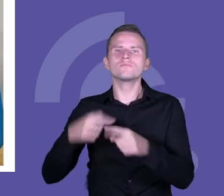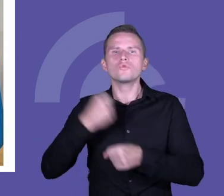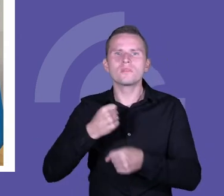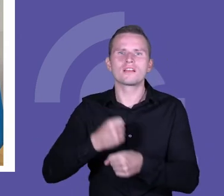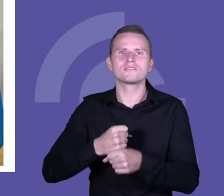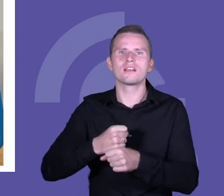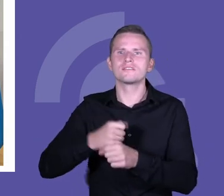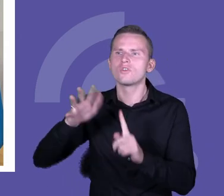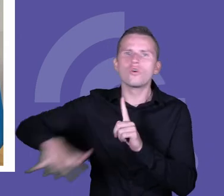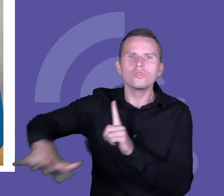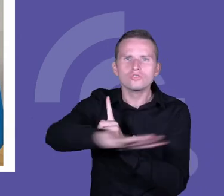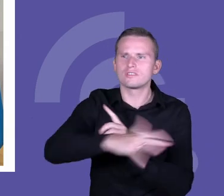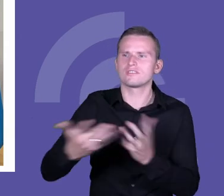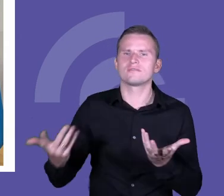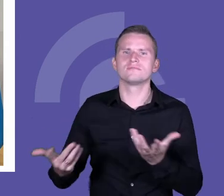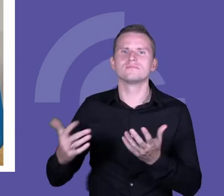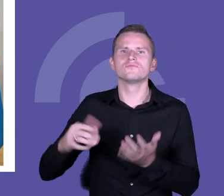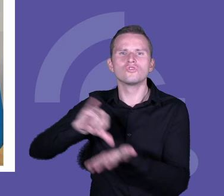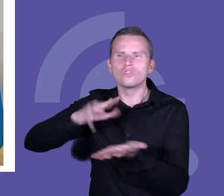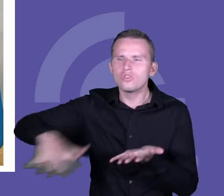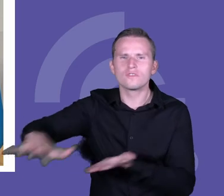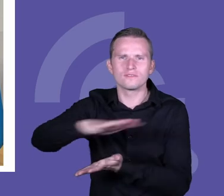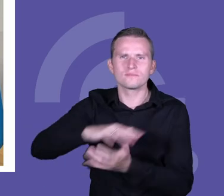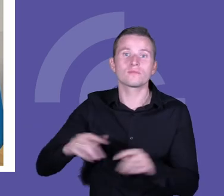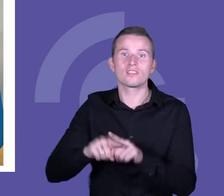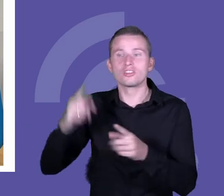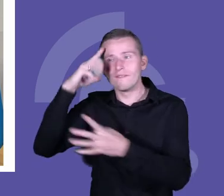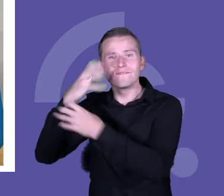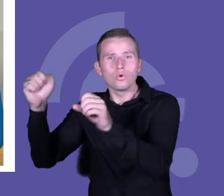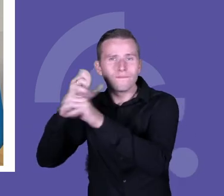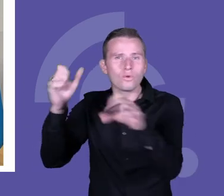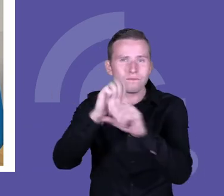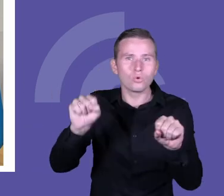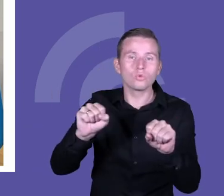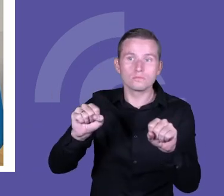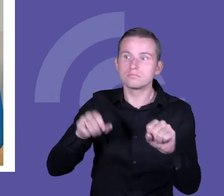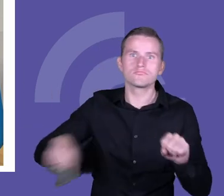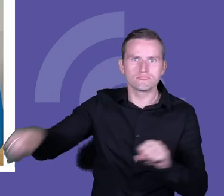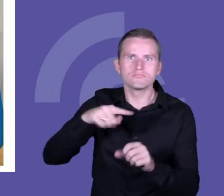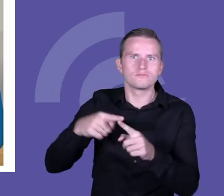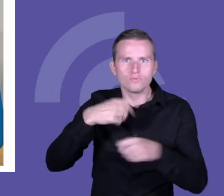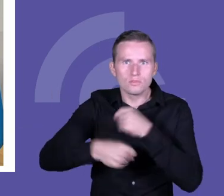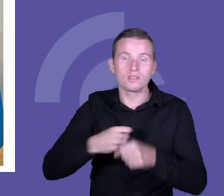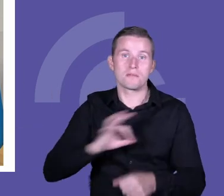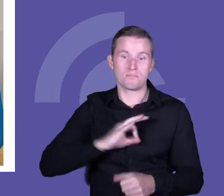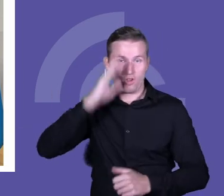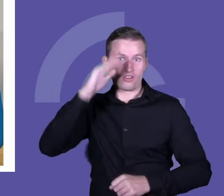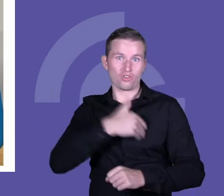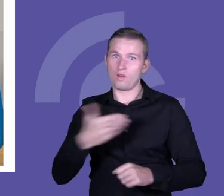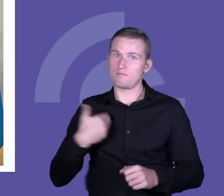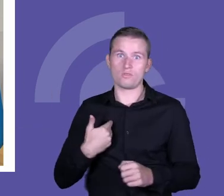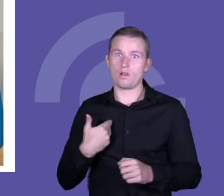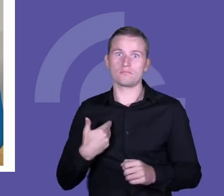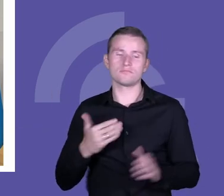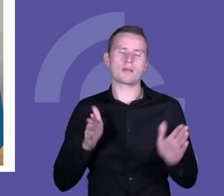Oczywiście dodam tutaj absolwentów, ale to jest też moje takie osobiste doświadczenie, że moja szkoła była w ogóle zamknięta na ten świat absolwentów, a okazuje się,